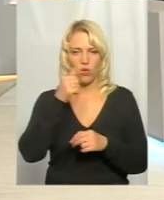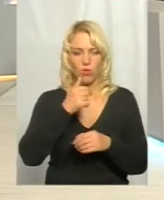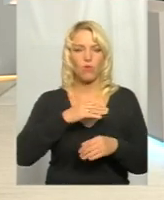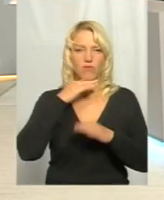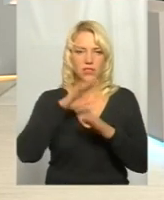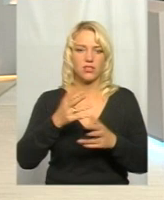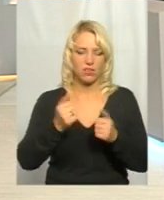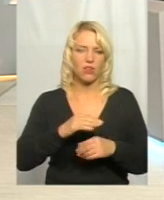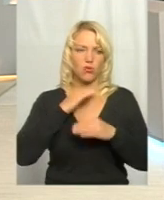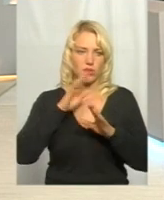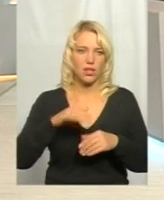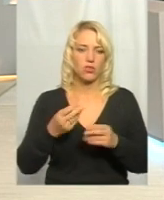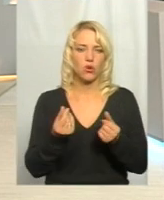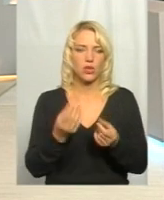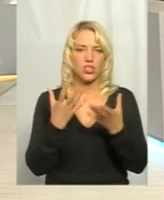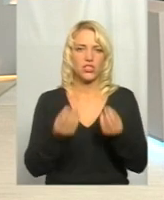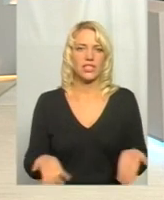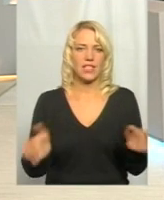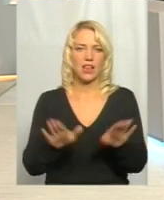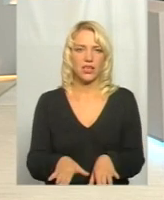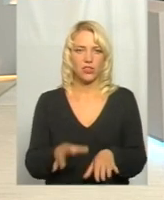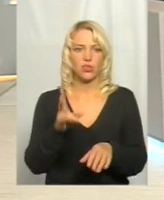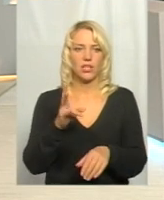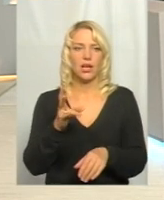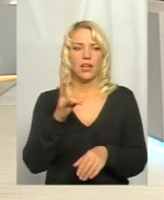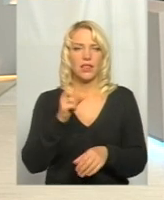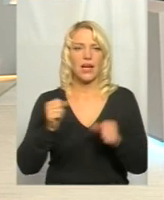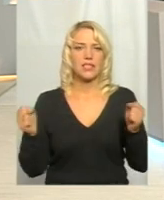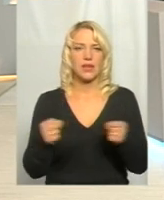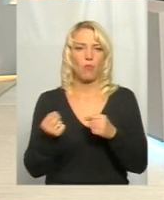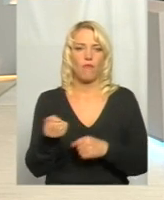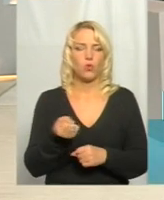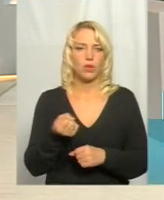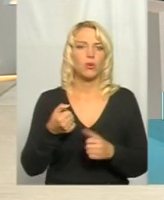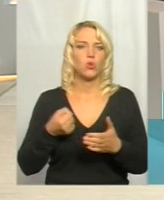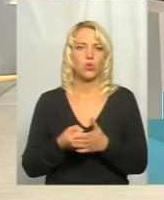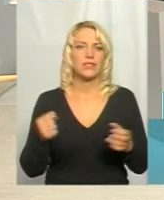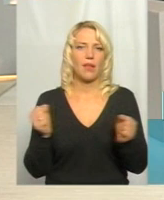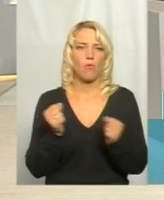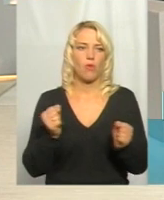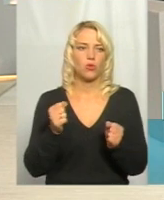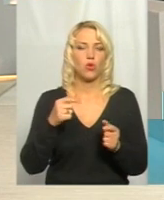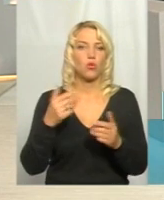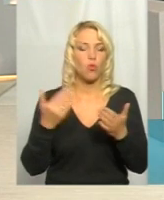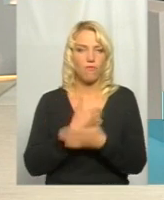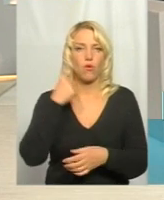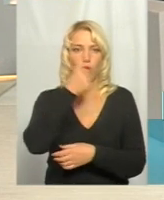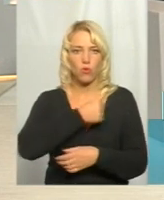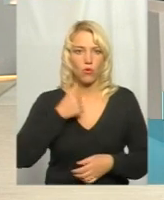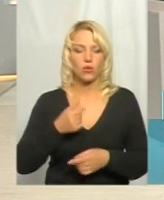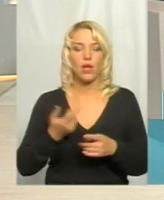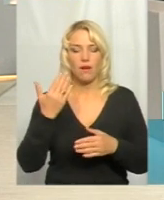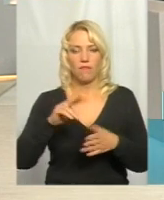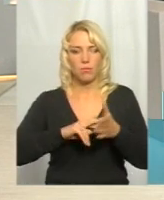Це ж і кошти залишаться, оці, що є, на зимове утримання до Нового року. І ви плануєте все ж таки